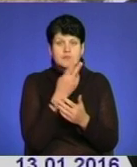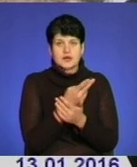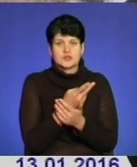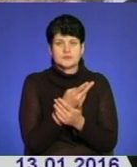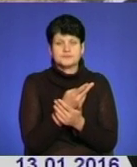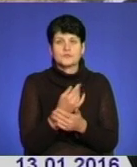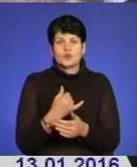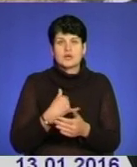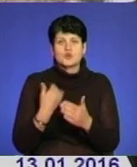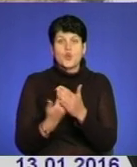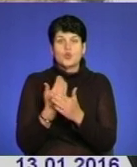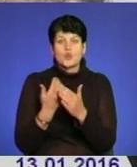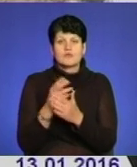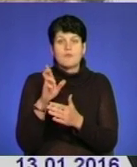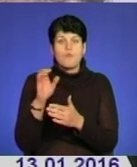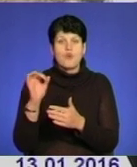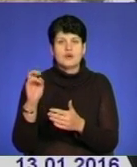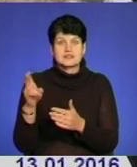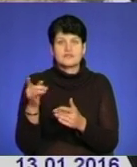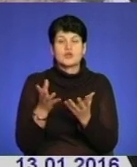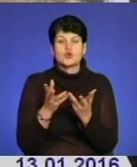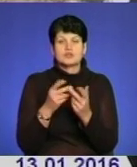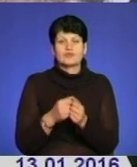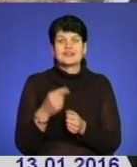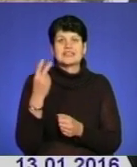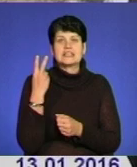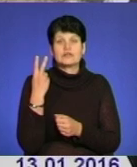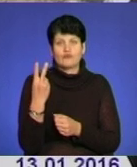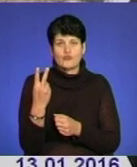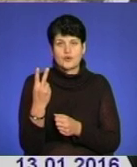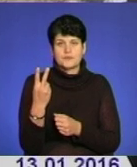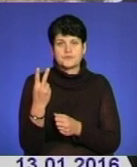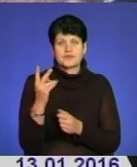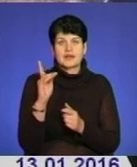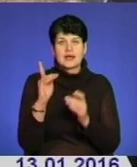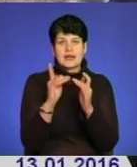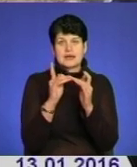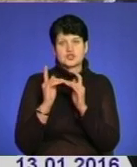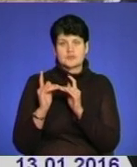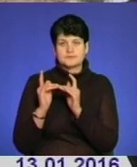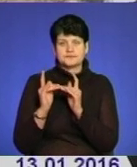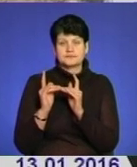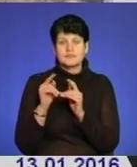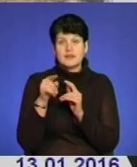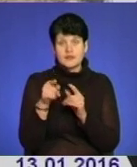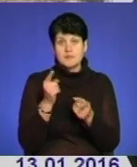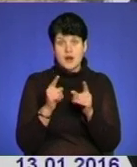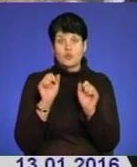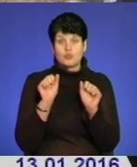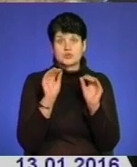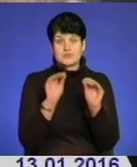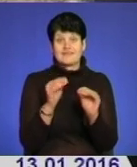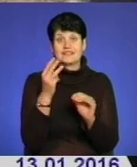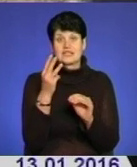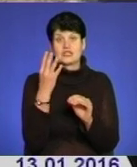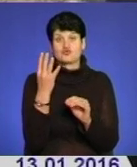оновлені бокси розраховані на 2 ліжка. А реально там можна розмістити і 3, і